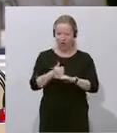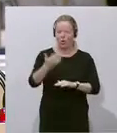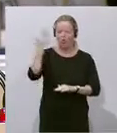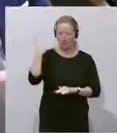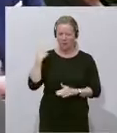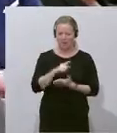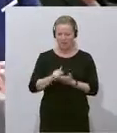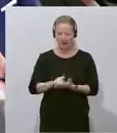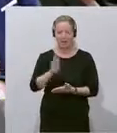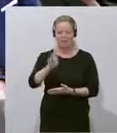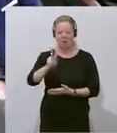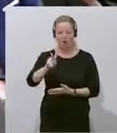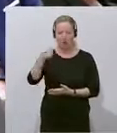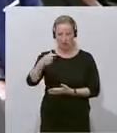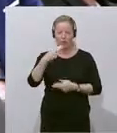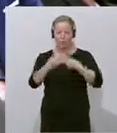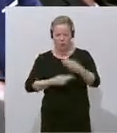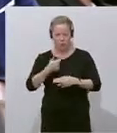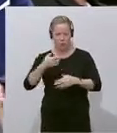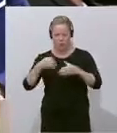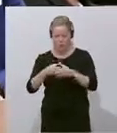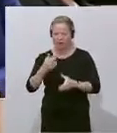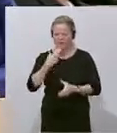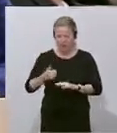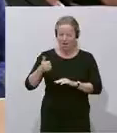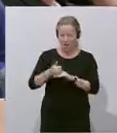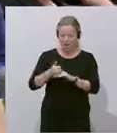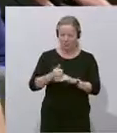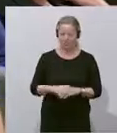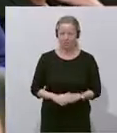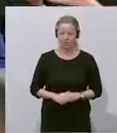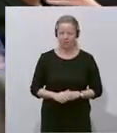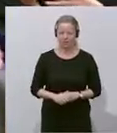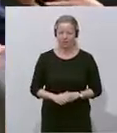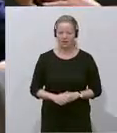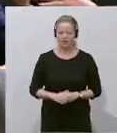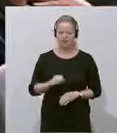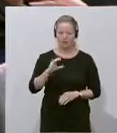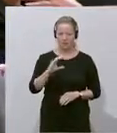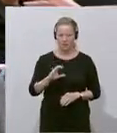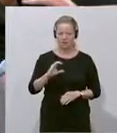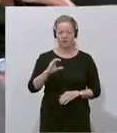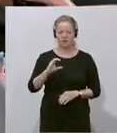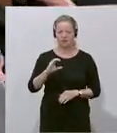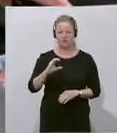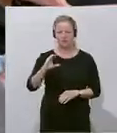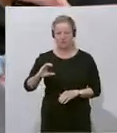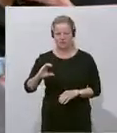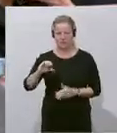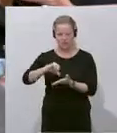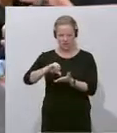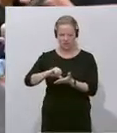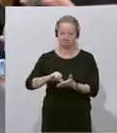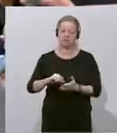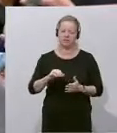-Untersuchungsausschusses? Der Chef des Cyber Security Centers im Bundesamt für